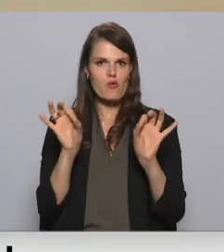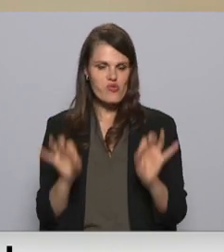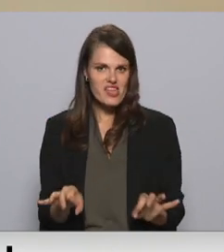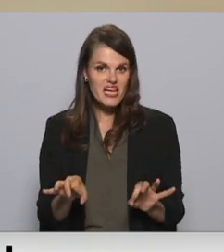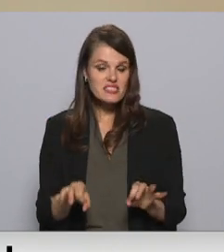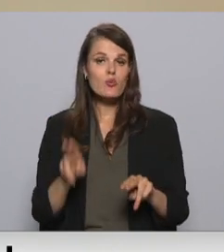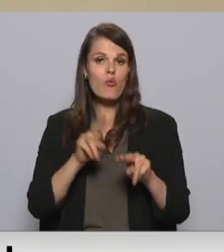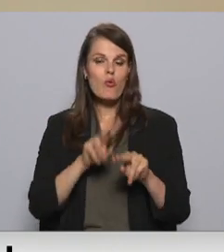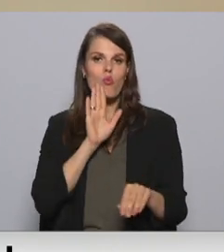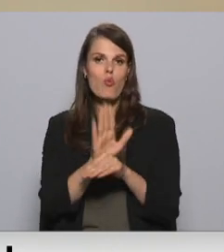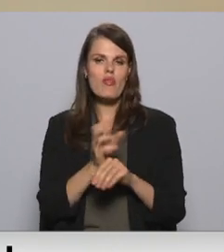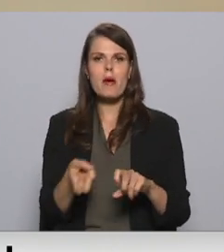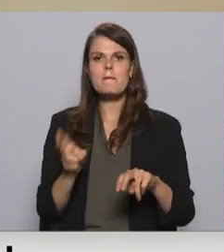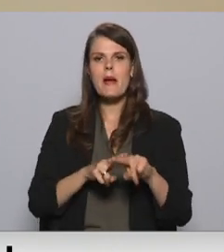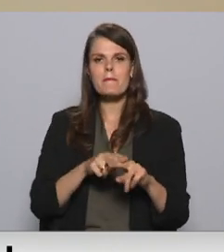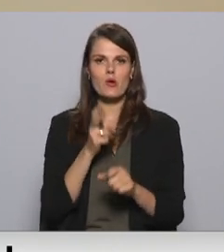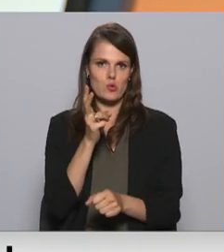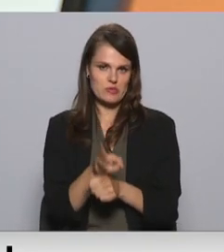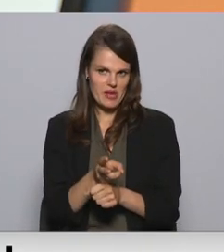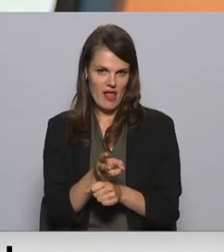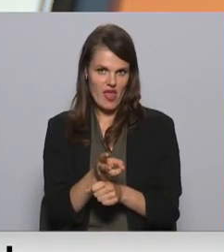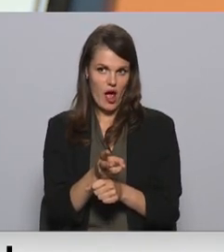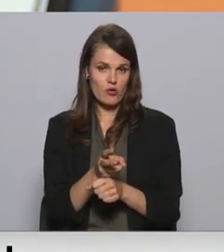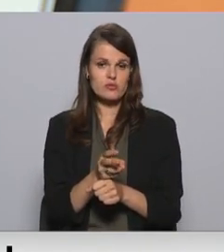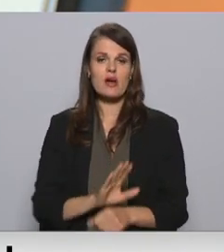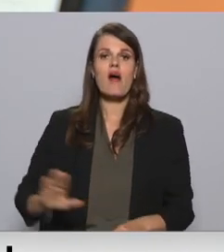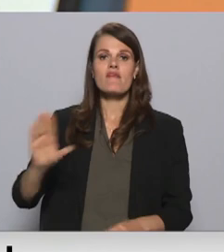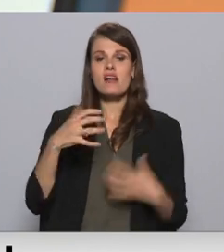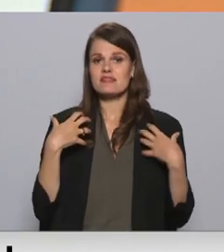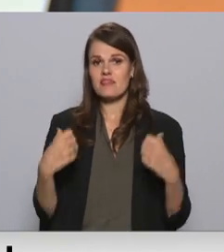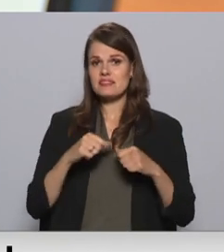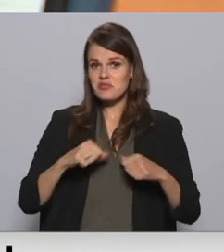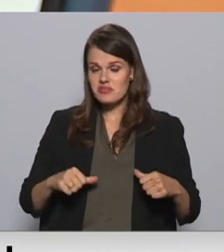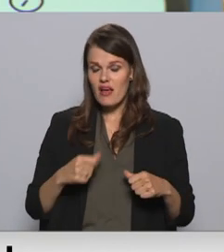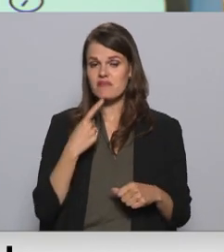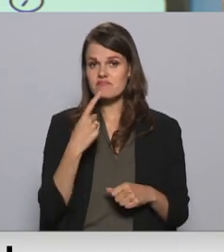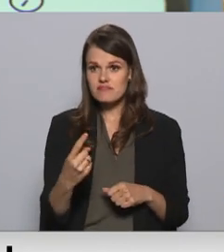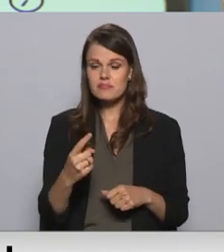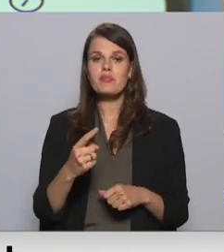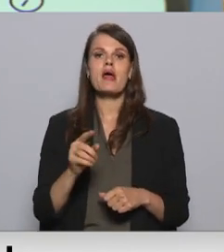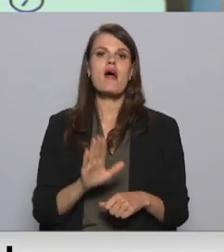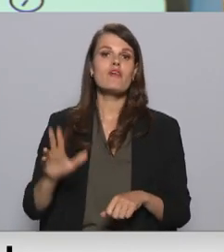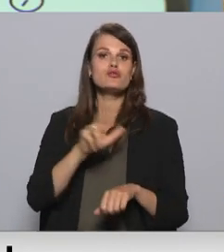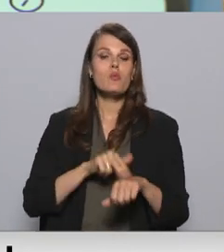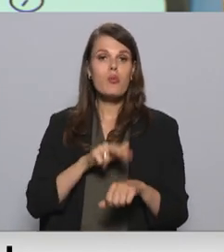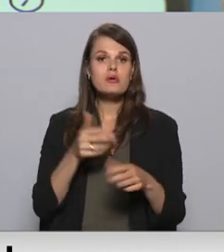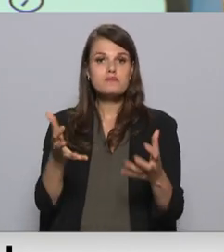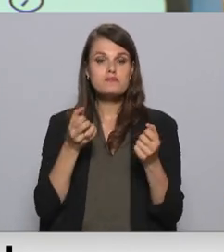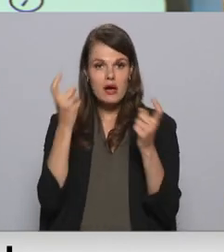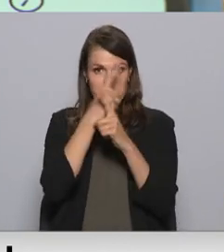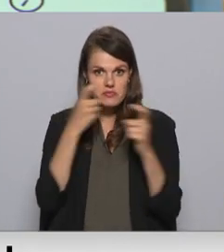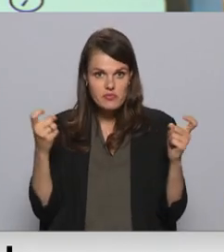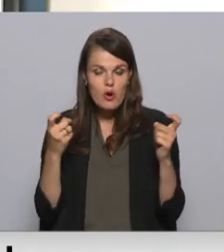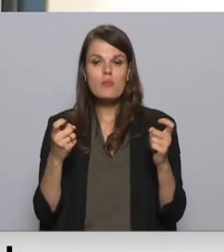un noteikti papildus pienākumus. Nacionālais veselības dienes atklājas, ka veids valsts policijas saņemtās informācijas